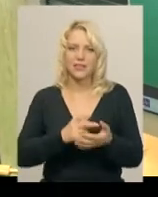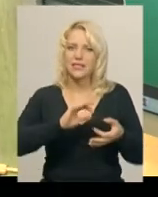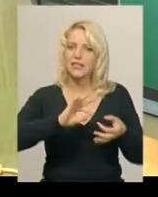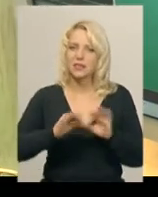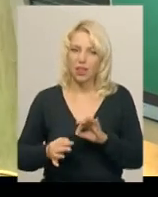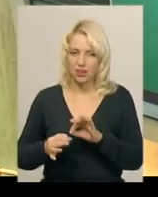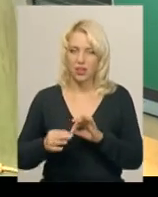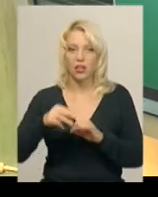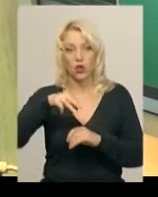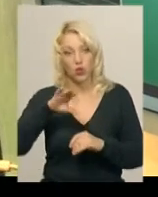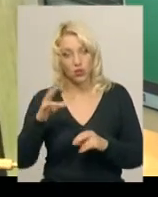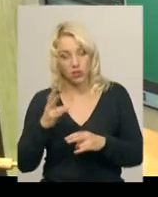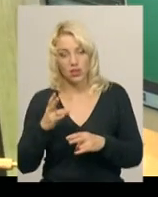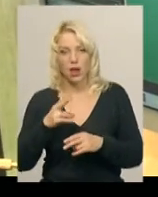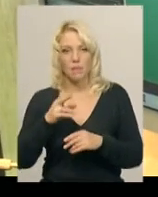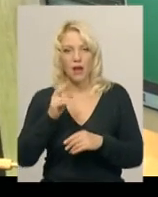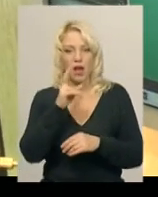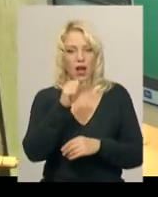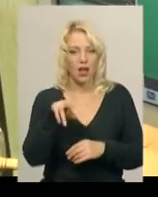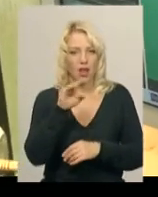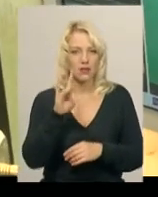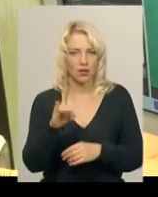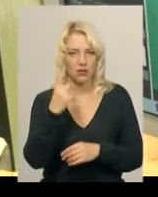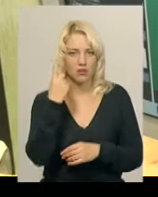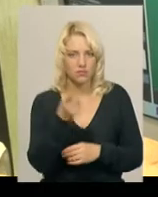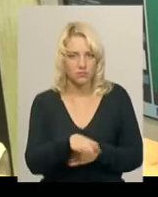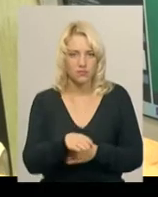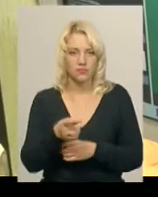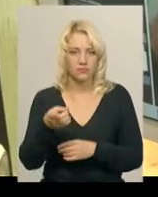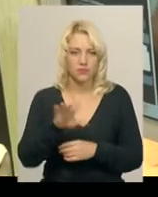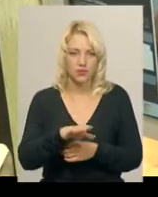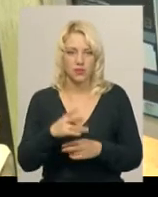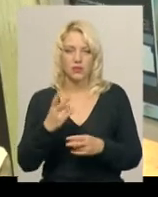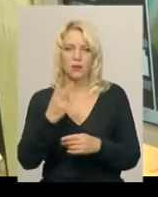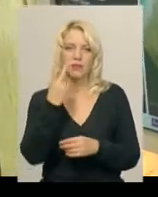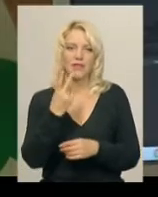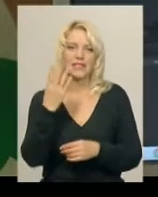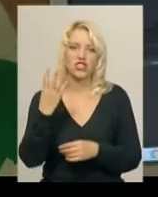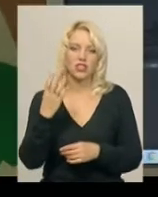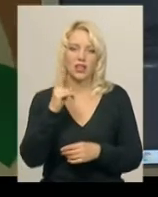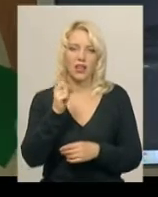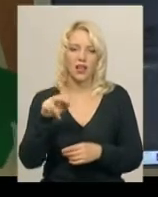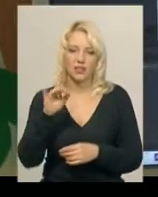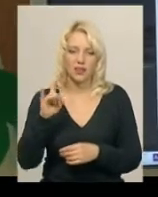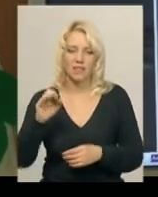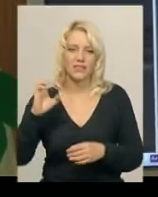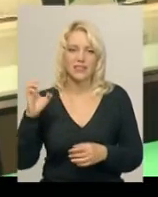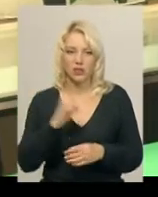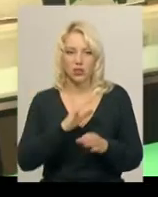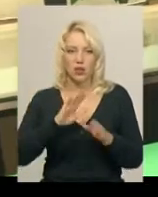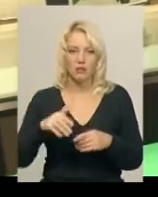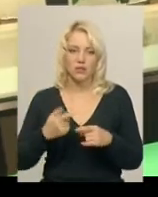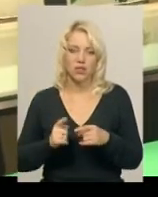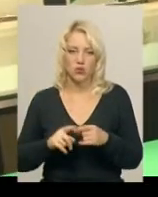якийсь, тоді треба по кадру знімати і тоді вже потрібно 24 кадри в секунду. Після підготовки світлин Вадим